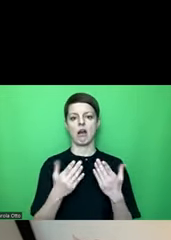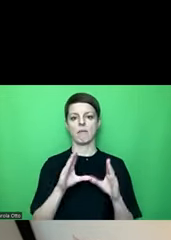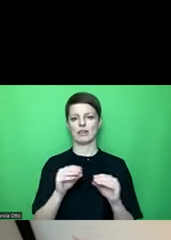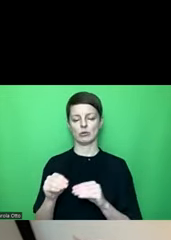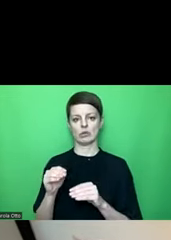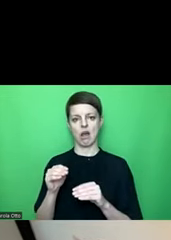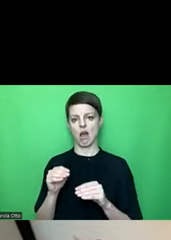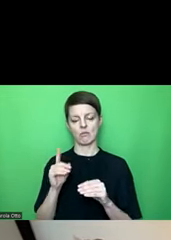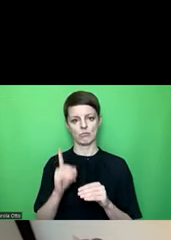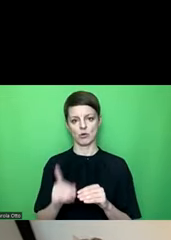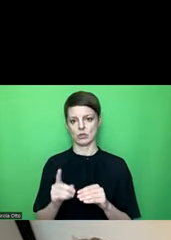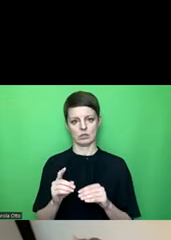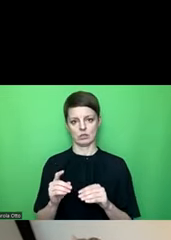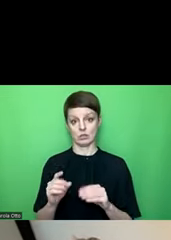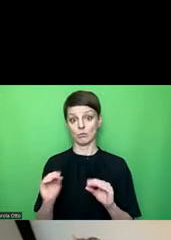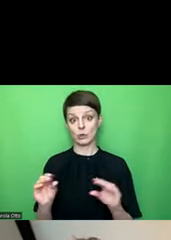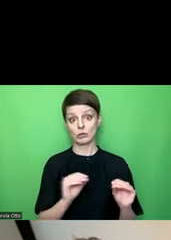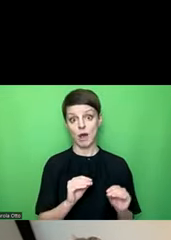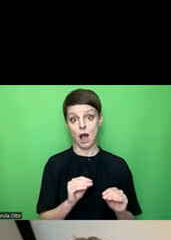Das heißt, es muss jetzt einen anderen Weg geben.